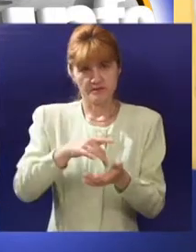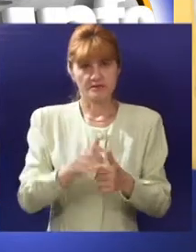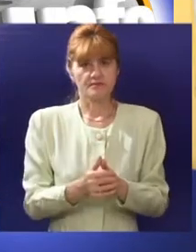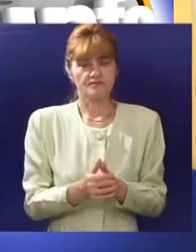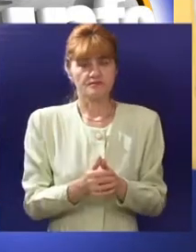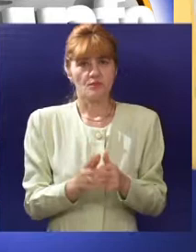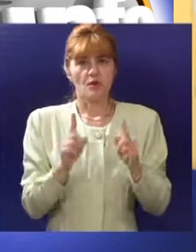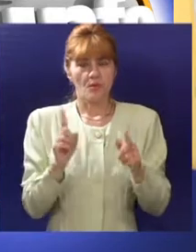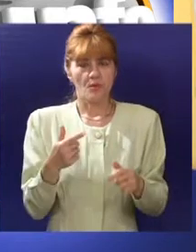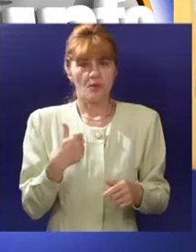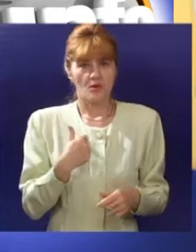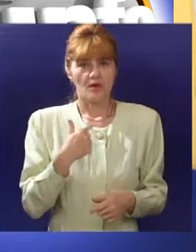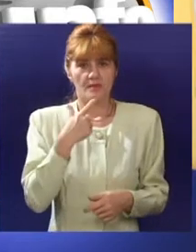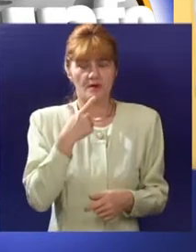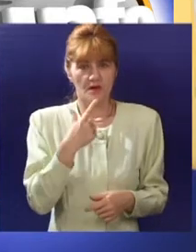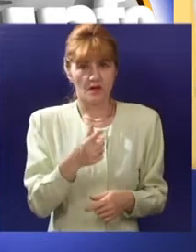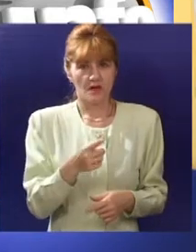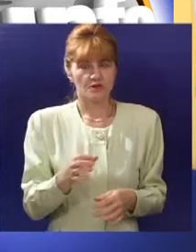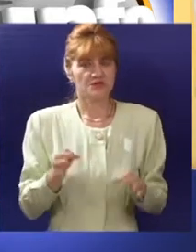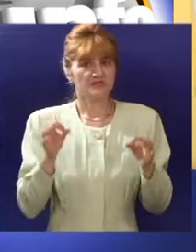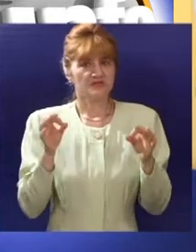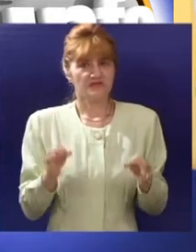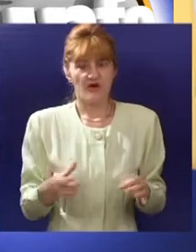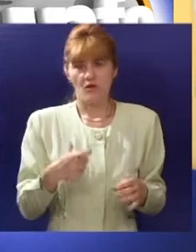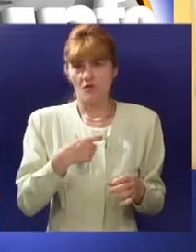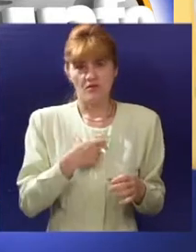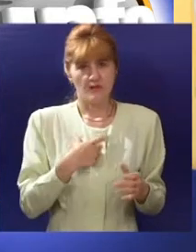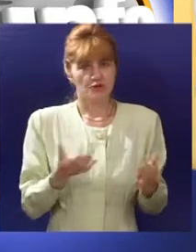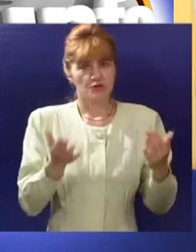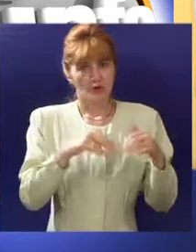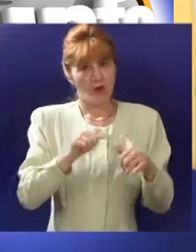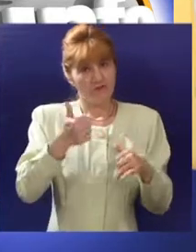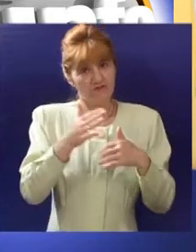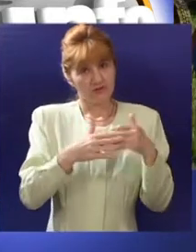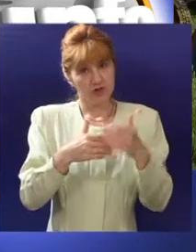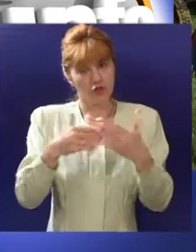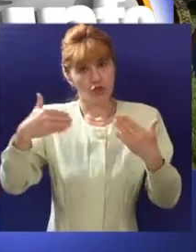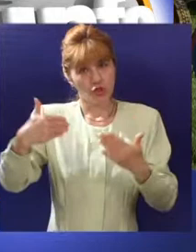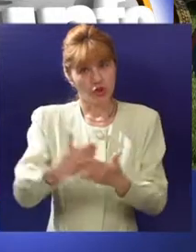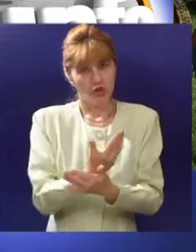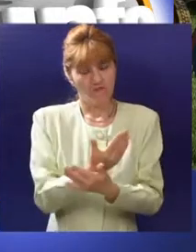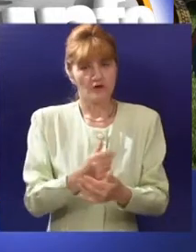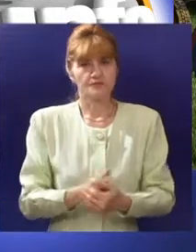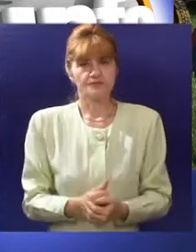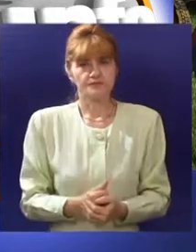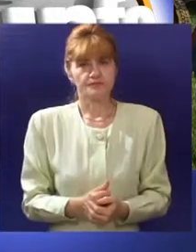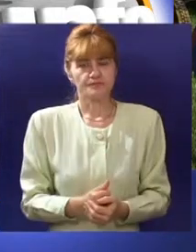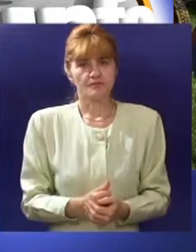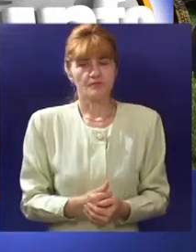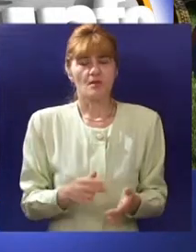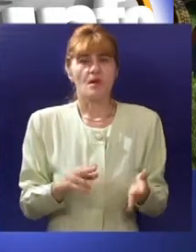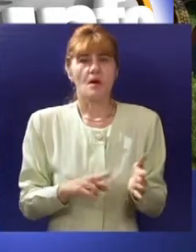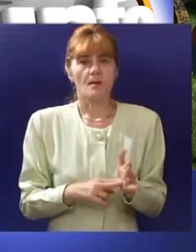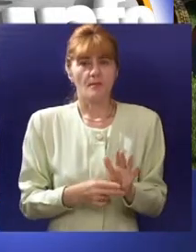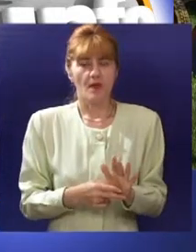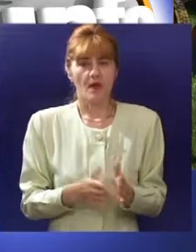i moram reći da ovo obdanište se svakako ne bi rušilo dok se ne izgrade ta nova obdaništa. Javna sednica